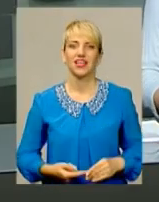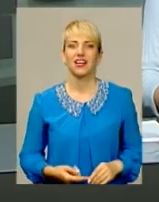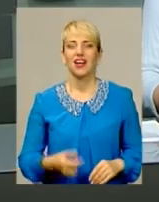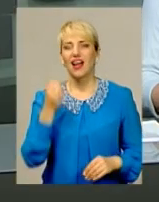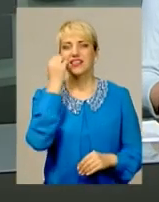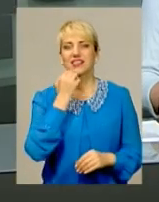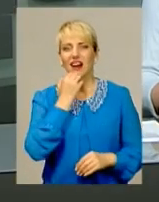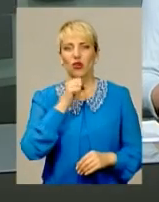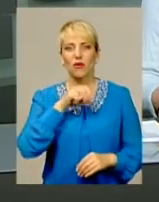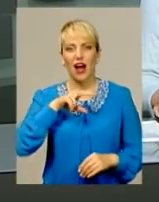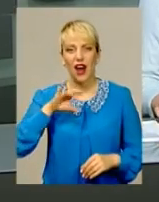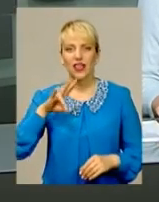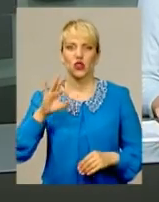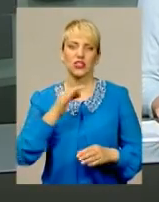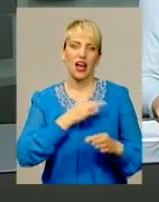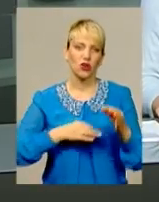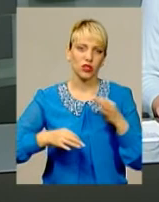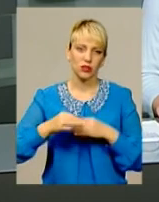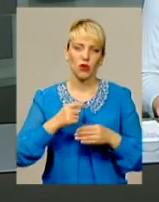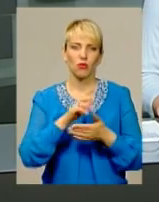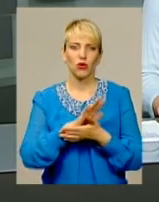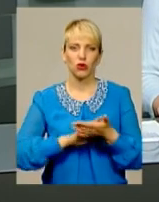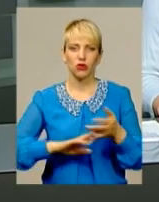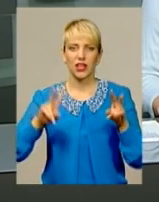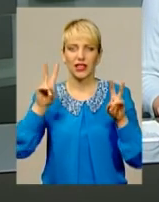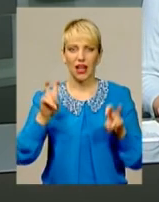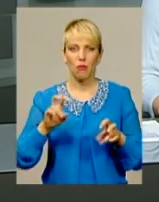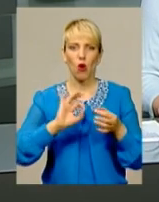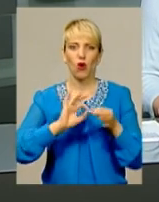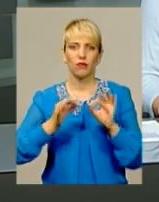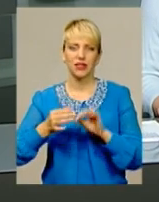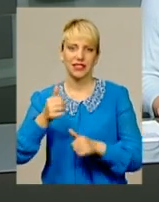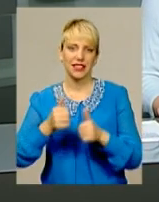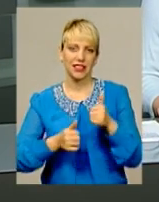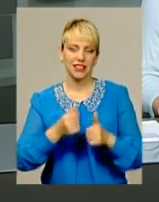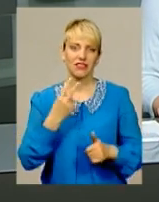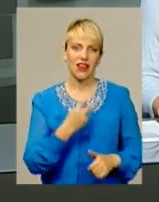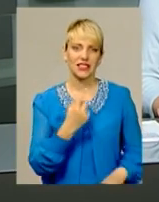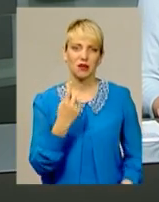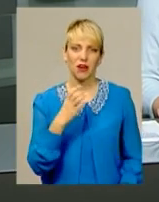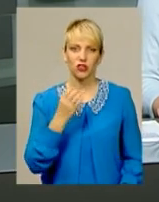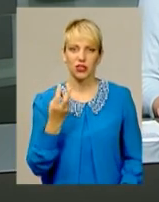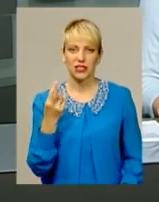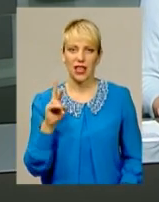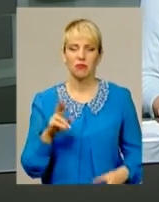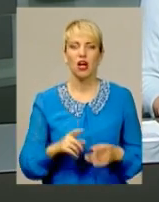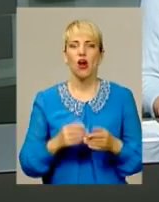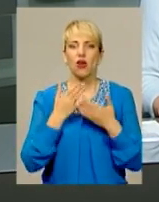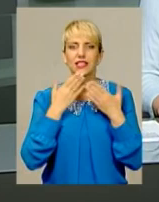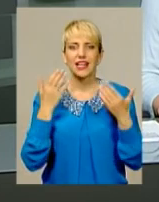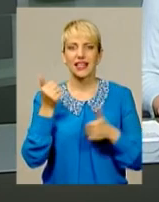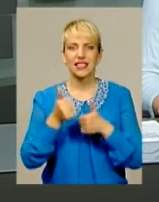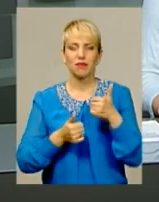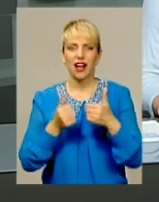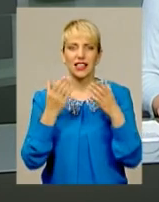Дякую, Аліно, за розмову, а ми продовжуємо тему Олімпійських ігор. 21 серпня – останній змагальний день у Ріо.